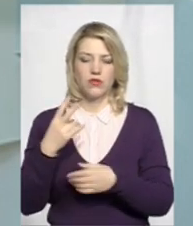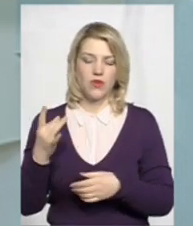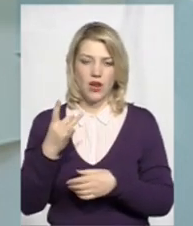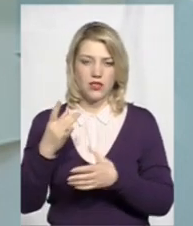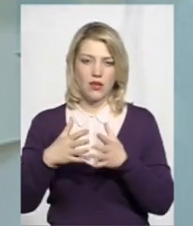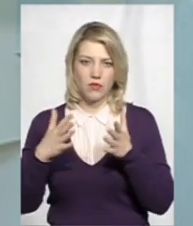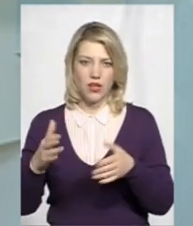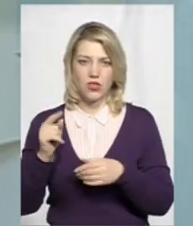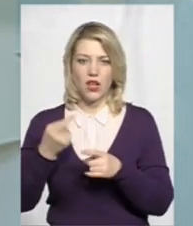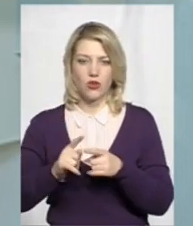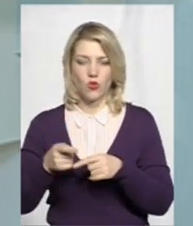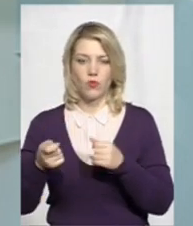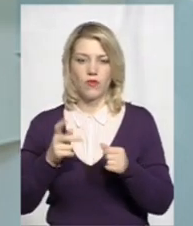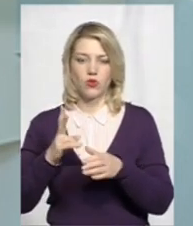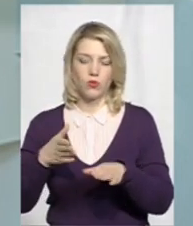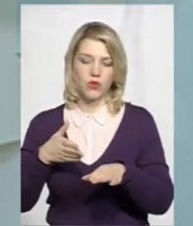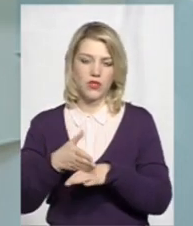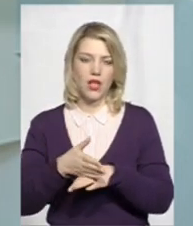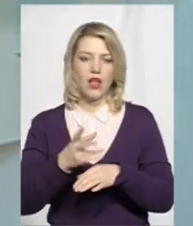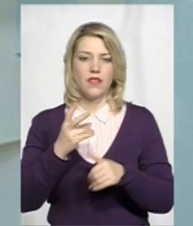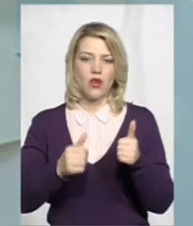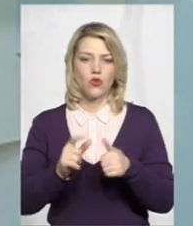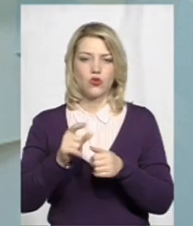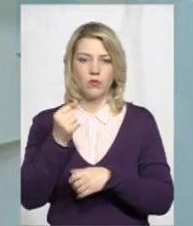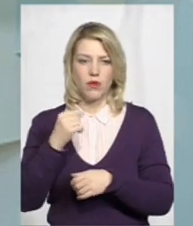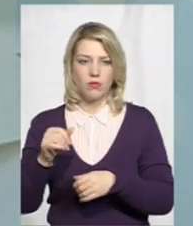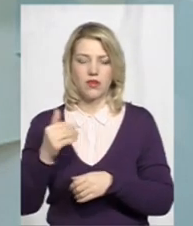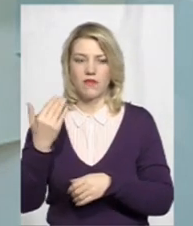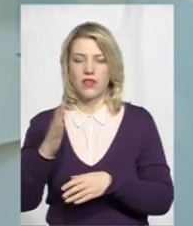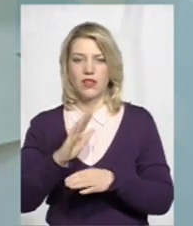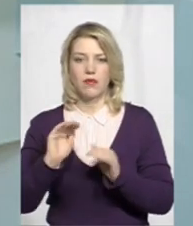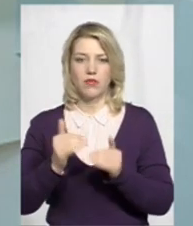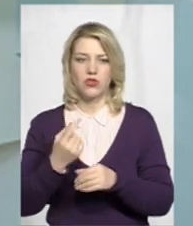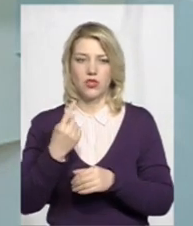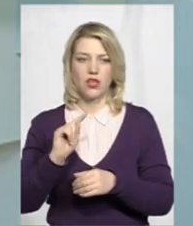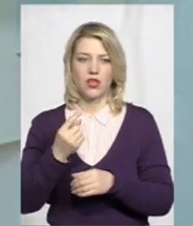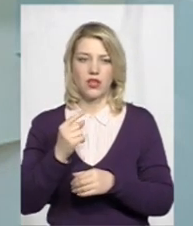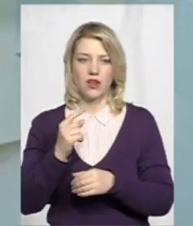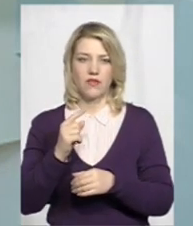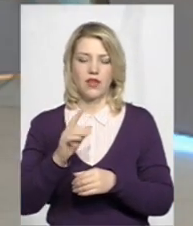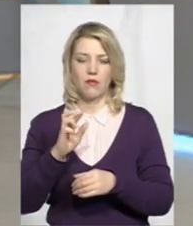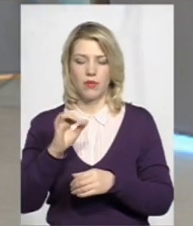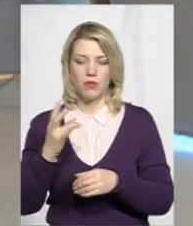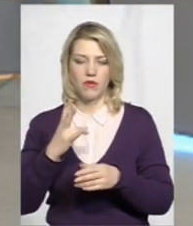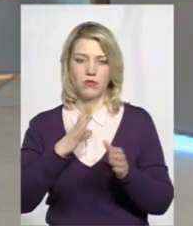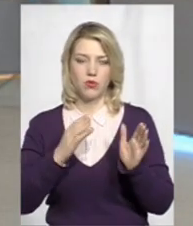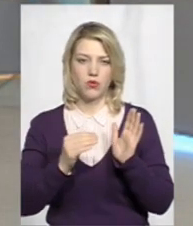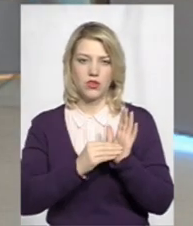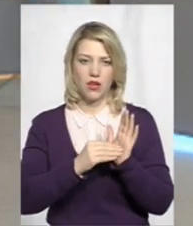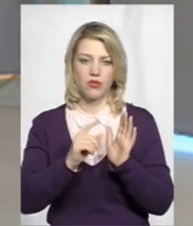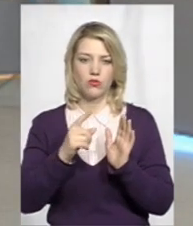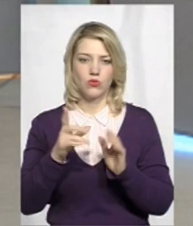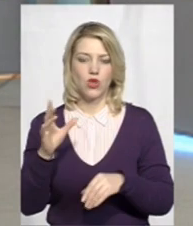управитель, який мав би зайти на конкурс, що перемогти, він не більше гривні мав би поставити. Тому що в